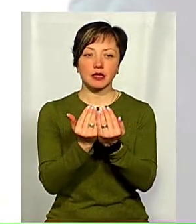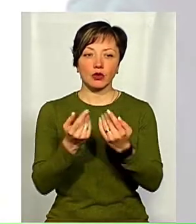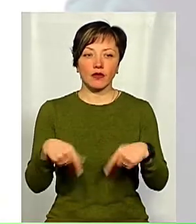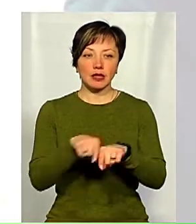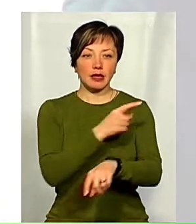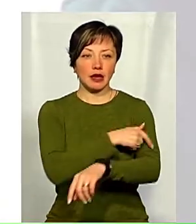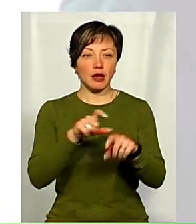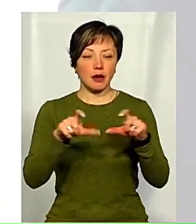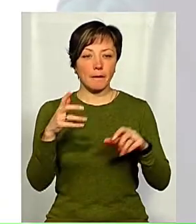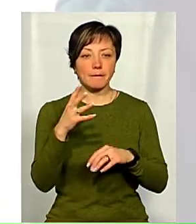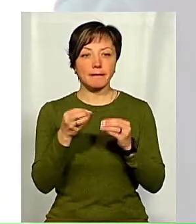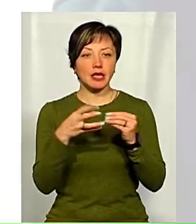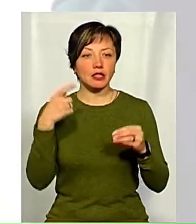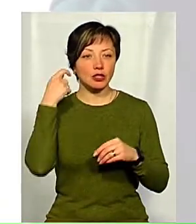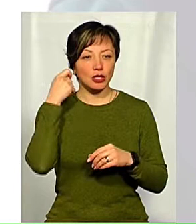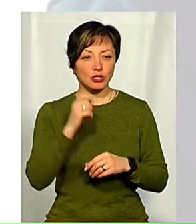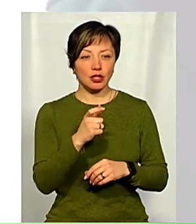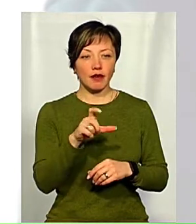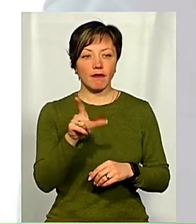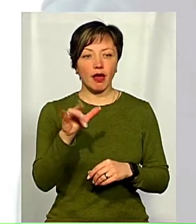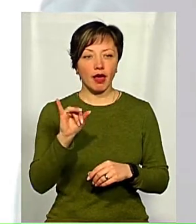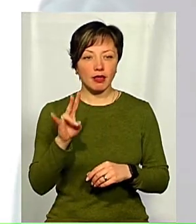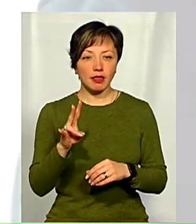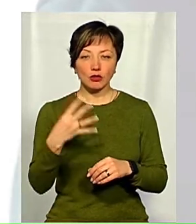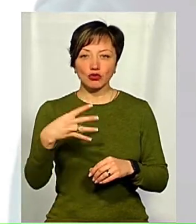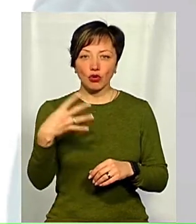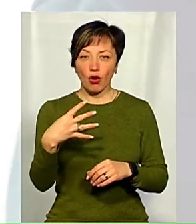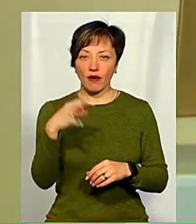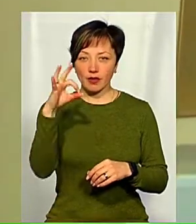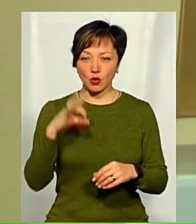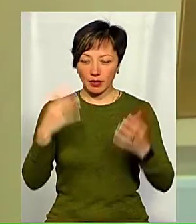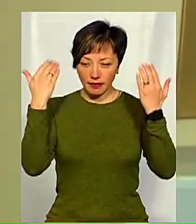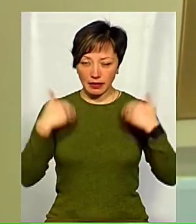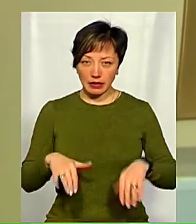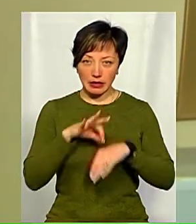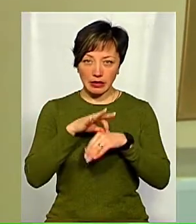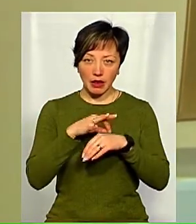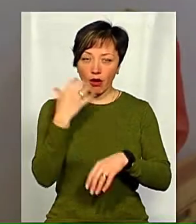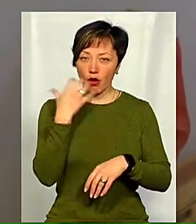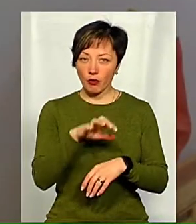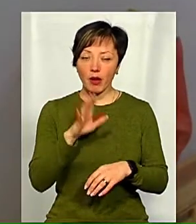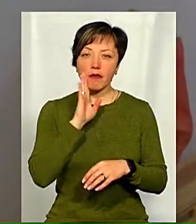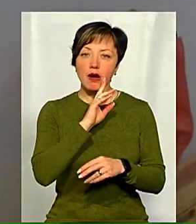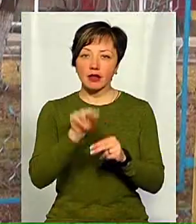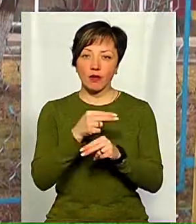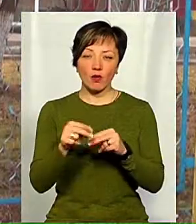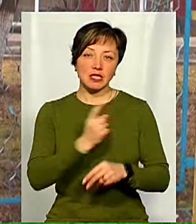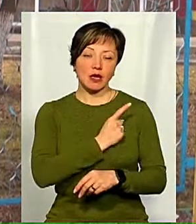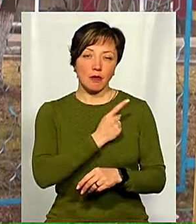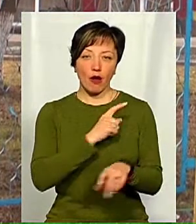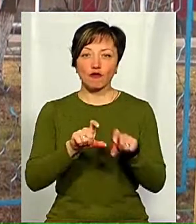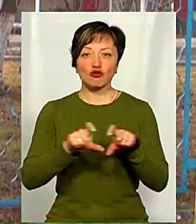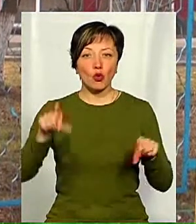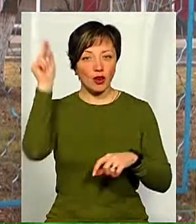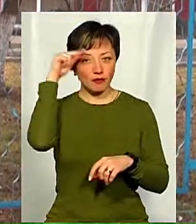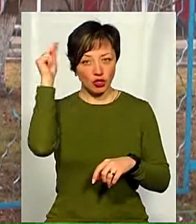Травмований 5-річний Євген Сорока, отримав опіки до 40% поверхні тіла. Мати Євгена і Любов Сорока виховує сина сама. У школі, де